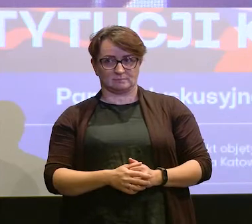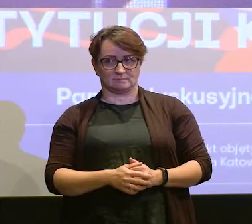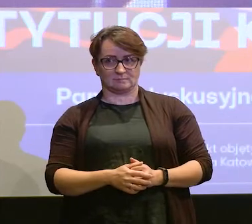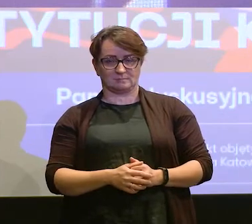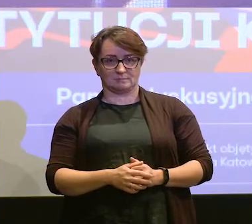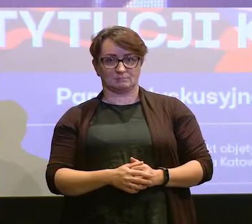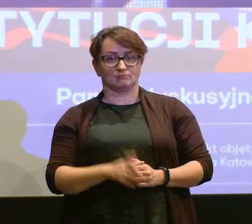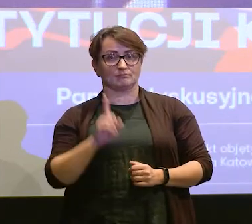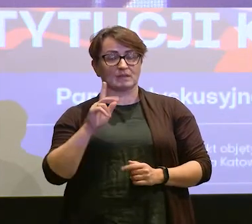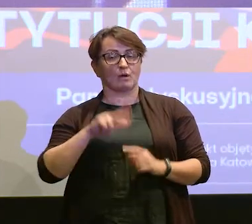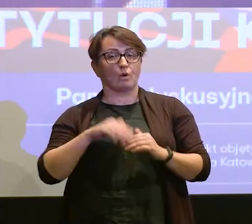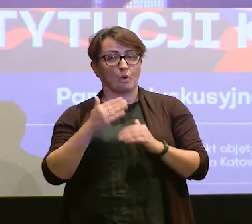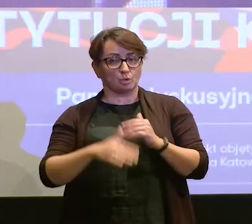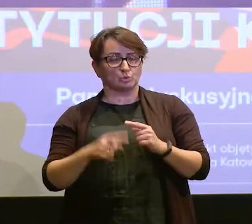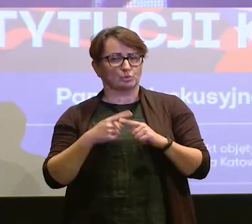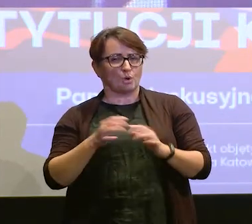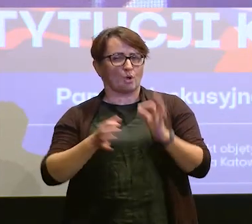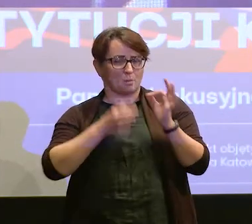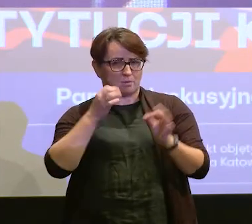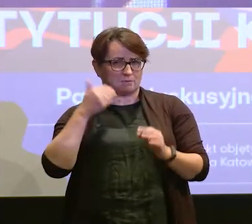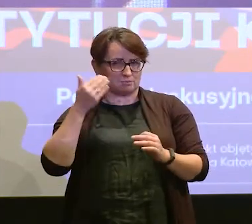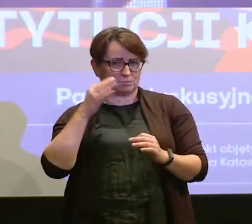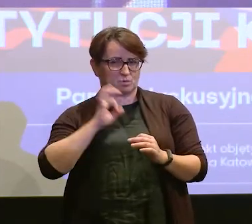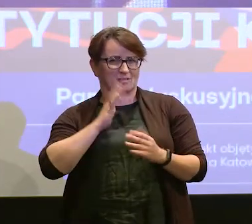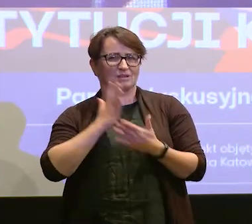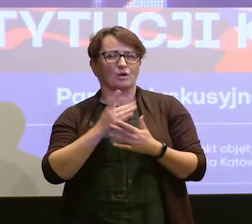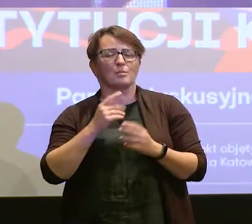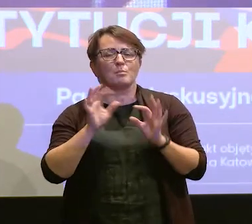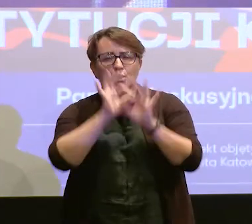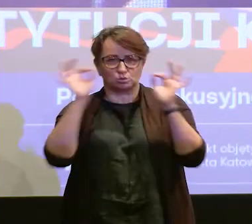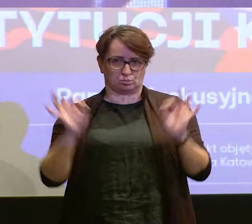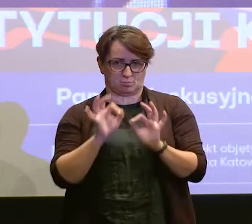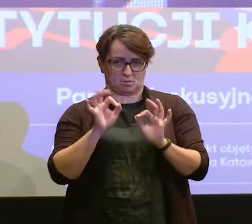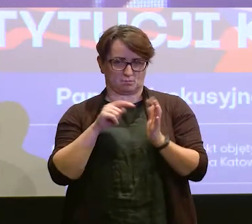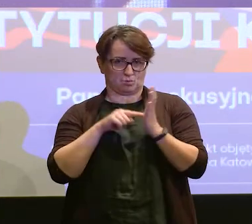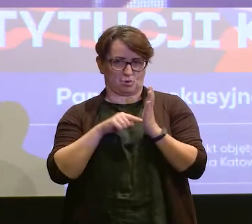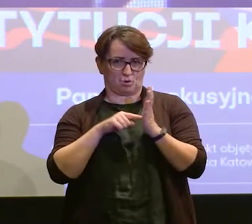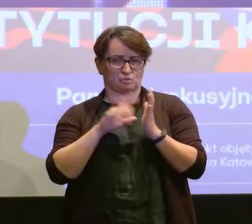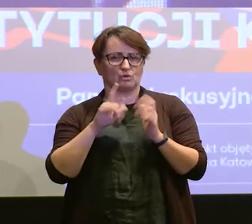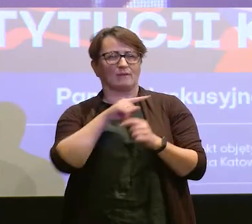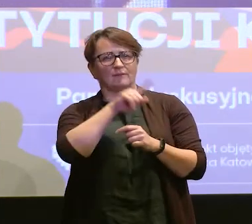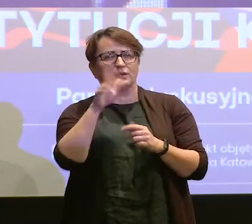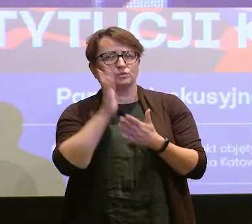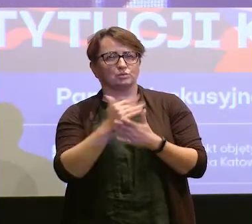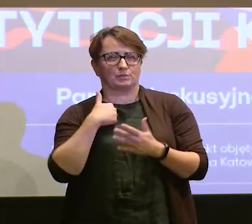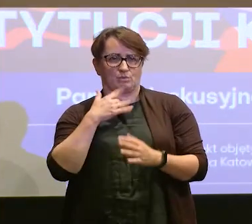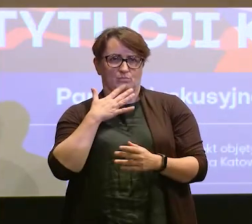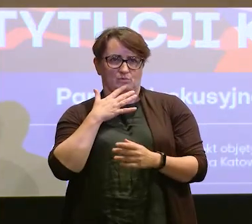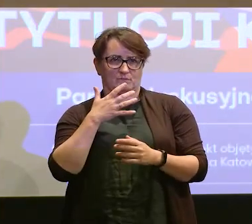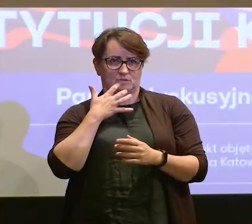Na koniec tej mojej wypowiedzi, w której chciałem tylko podsumować to, co mówiliście Państwo.